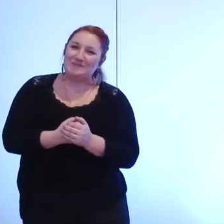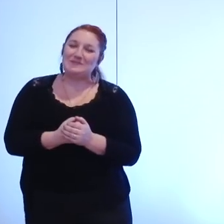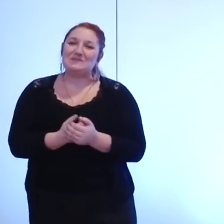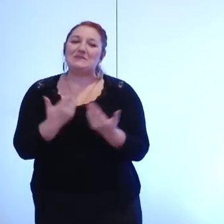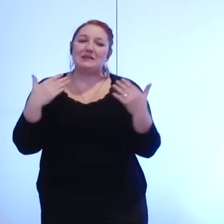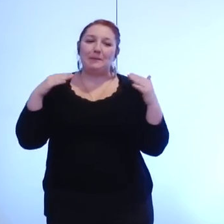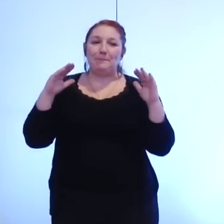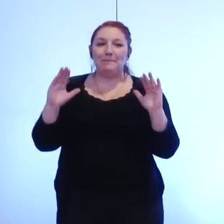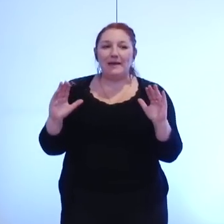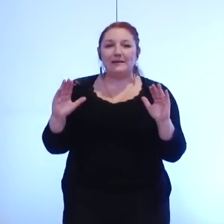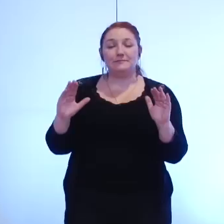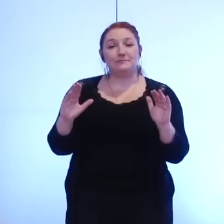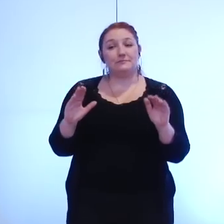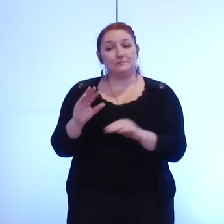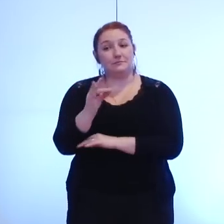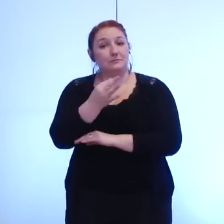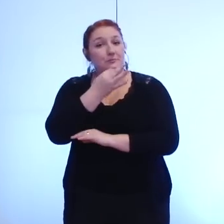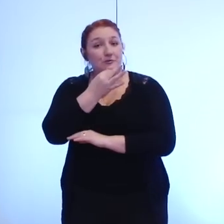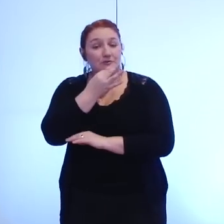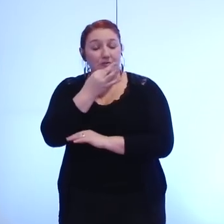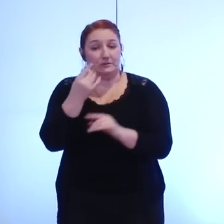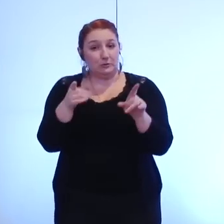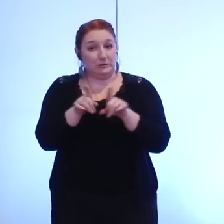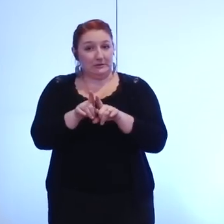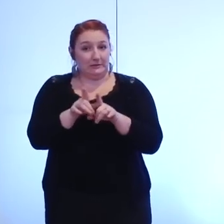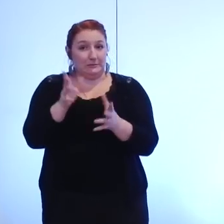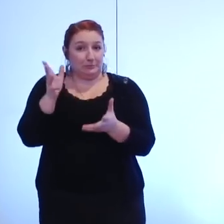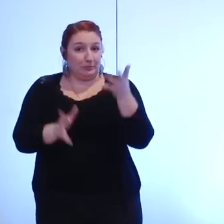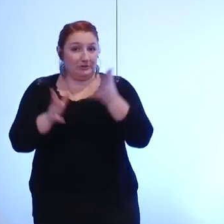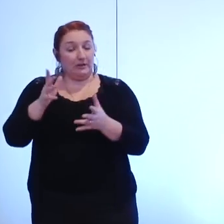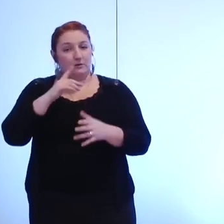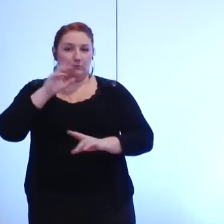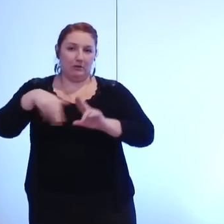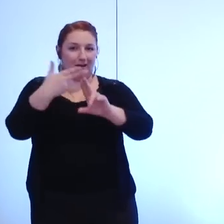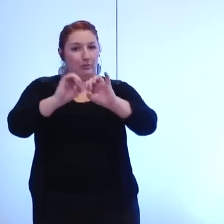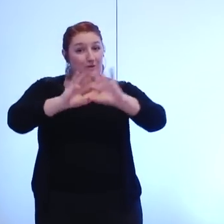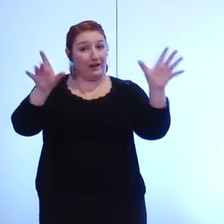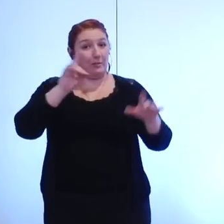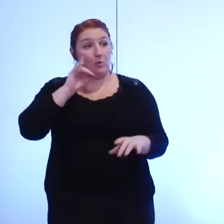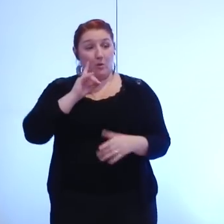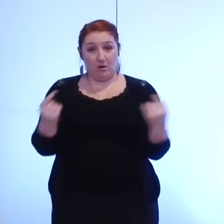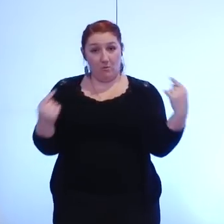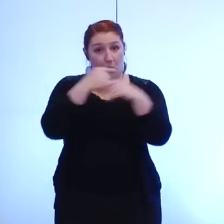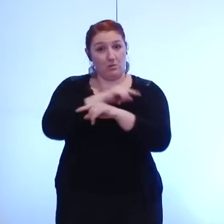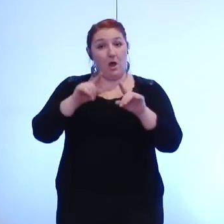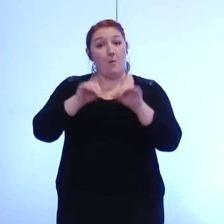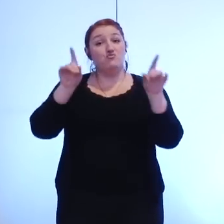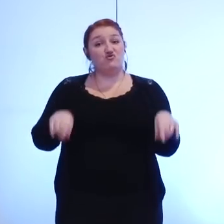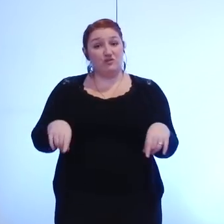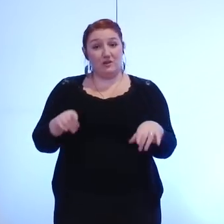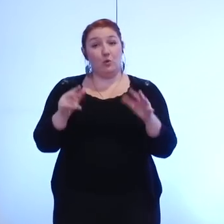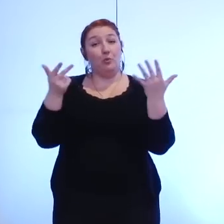Mais c'est également l'occasion de remettre peut-être certaines pendules à l'heure, car le budget a fortement baissé depuis huit mois.